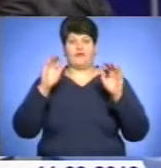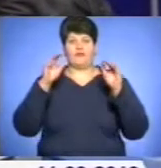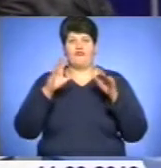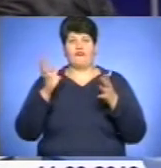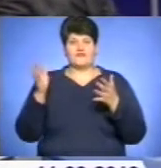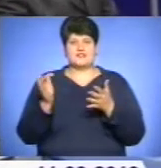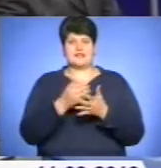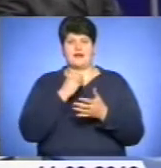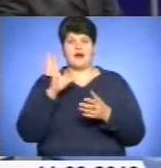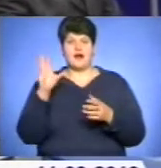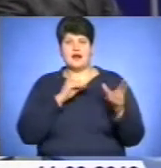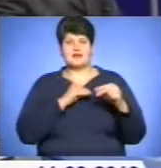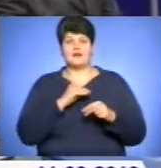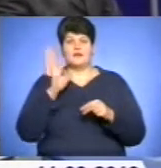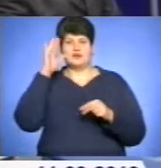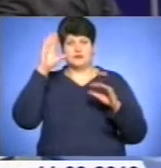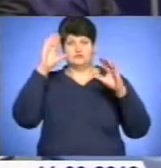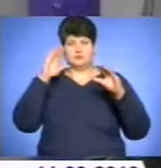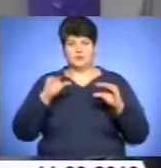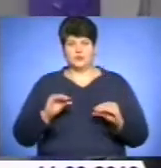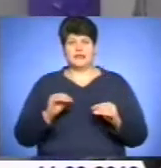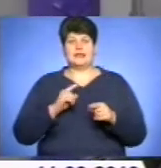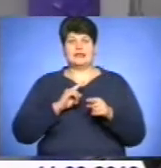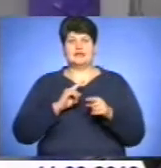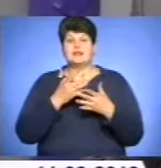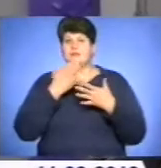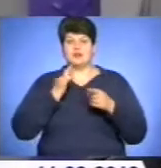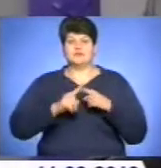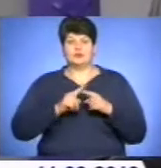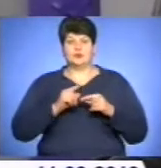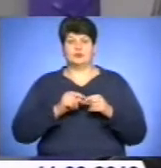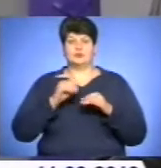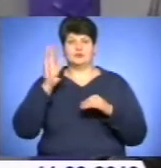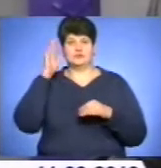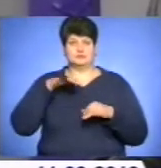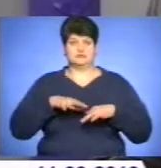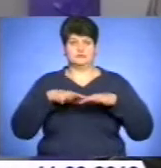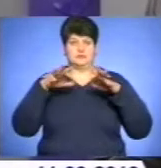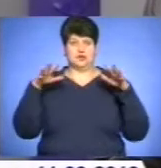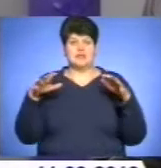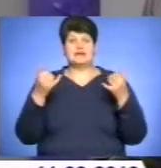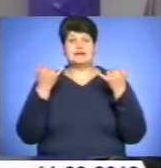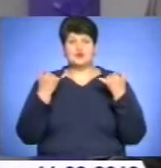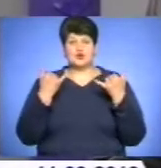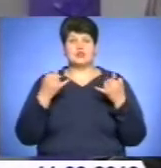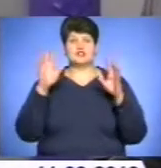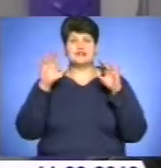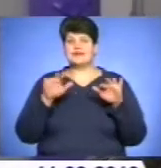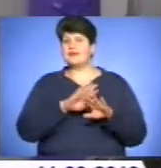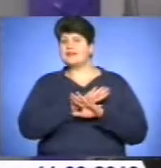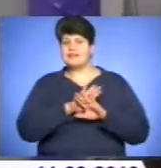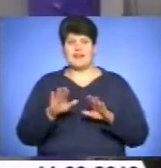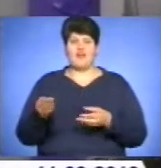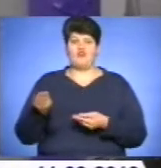стикати в своїх нормальних, і різкого танення немає. Навіть сьогоднішній сніг, він не впливає